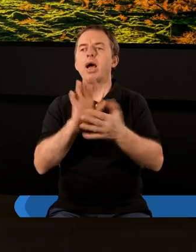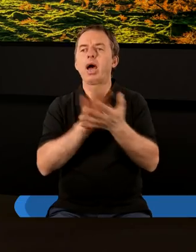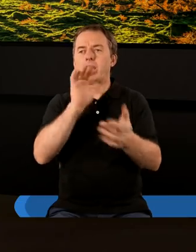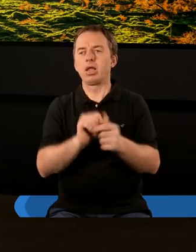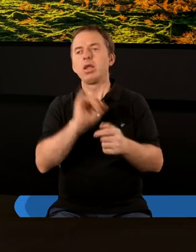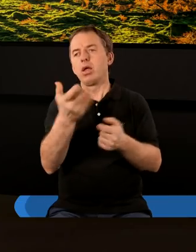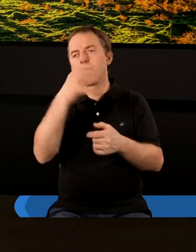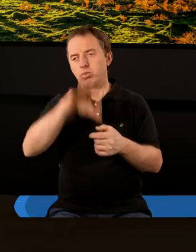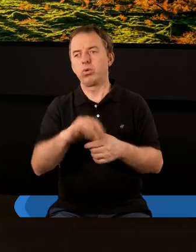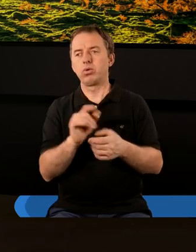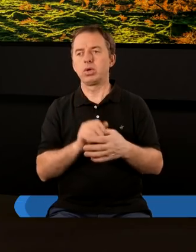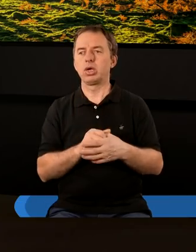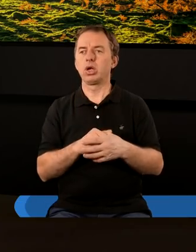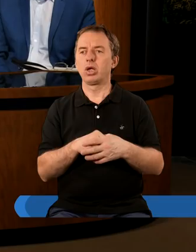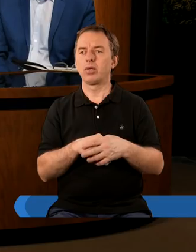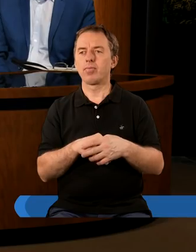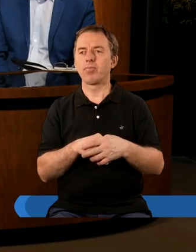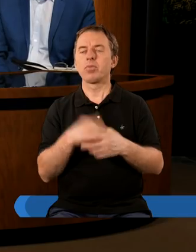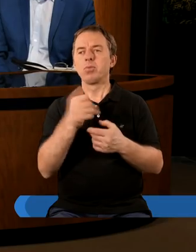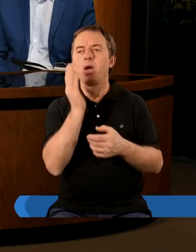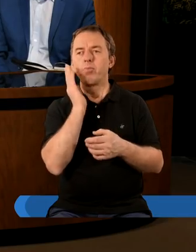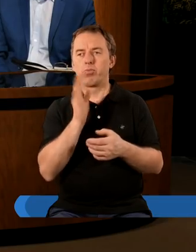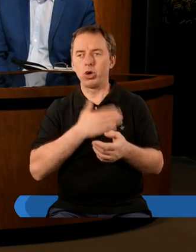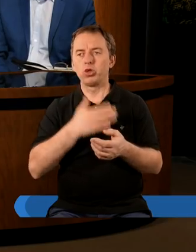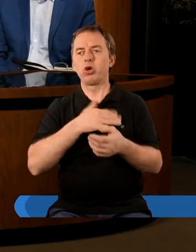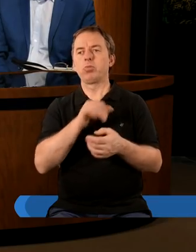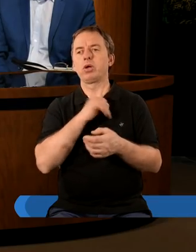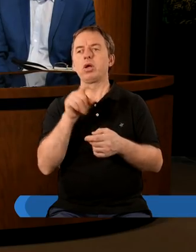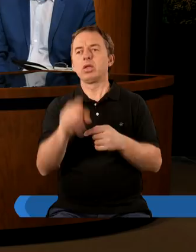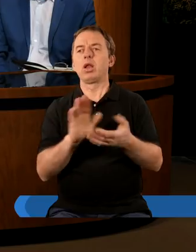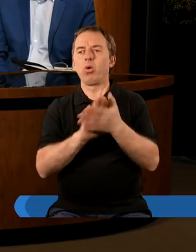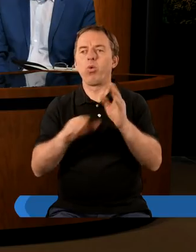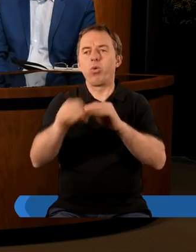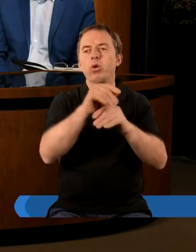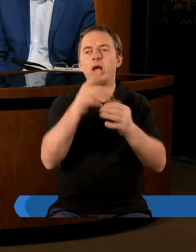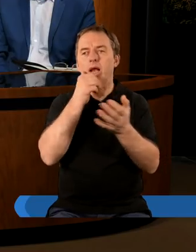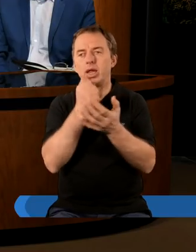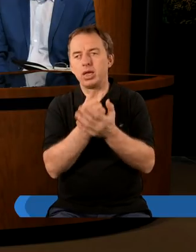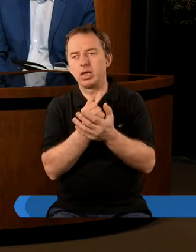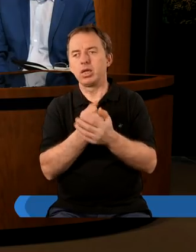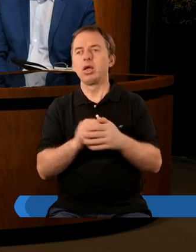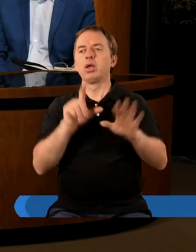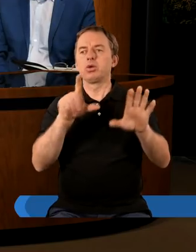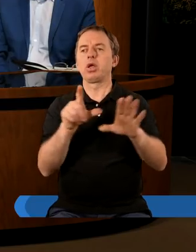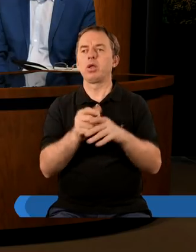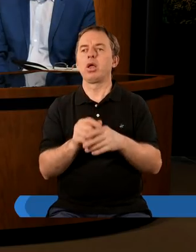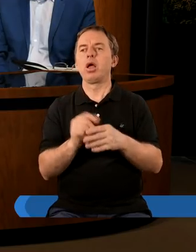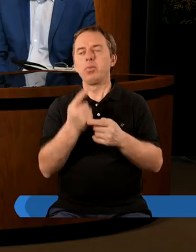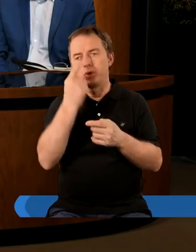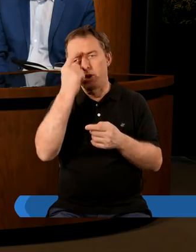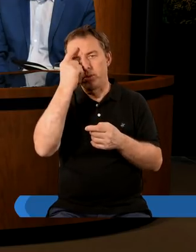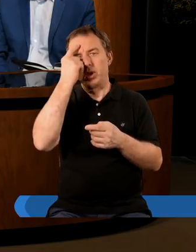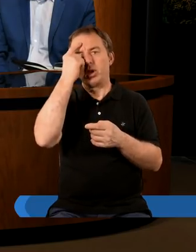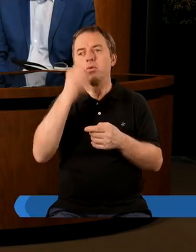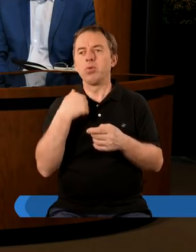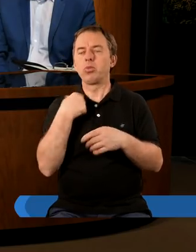listów. Jaki jest ten wzór? Bardzo podoba mi się ten układ tego listu, tych listów wszystkich, bo przypomina